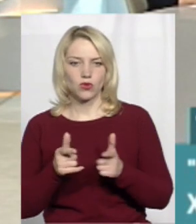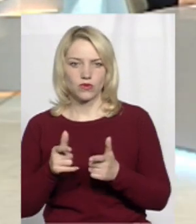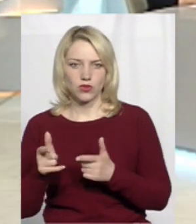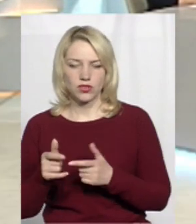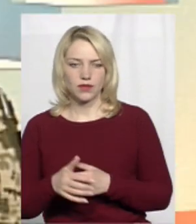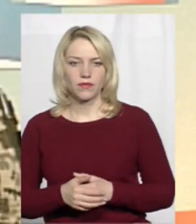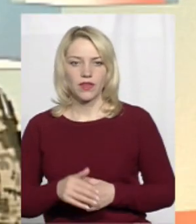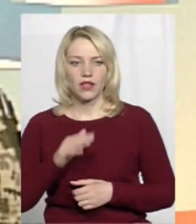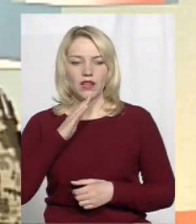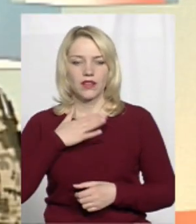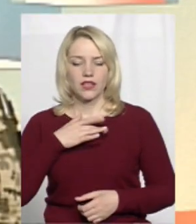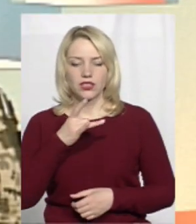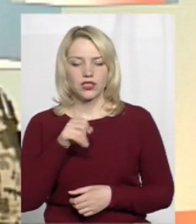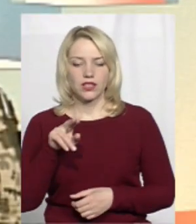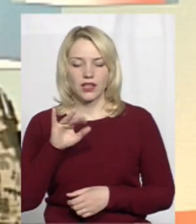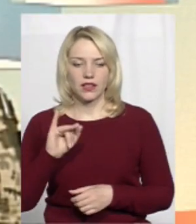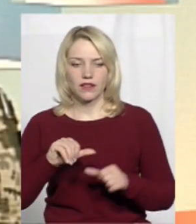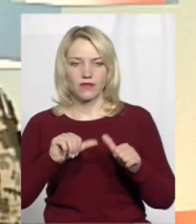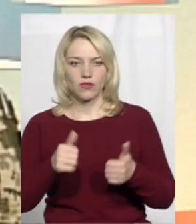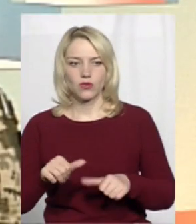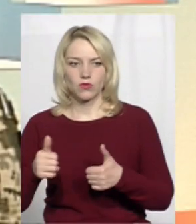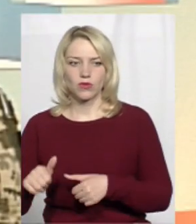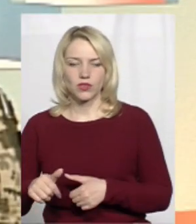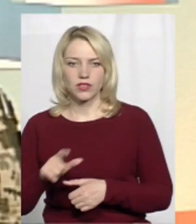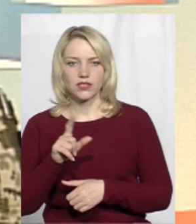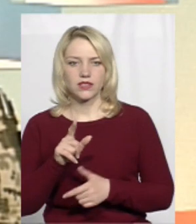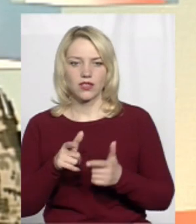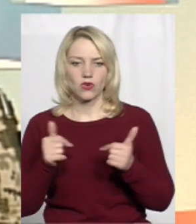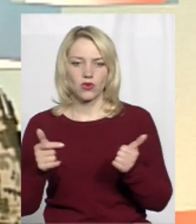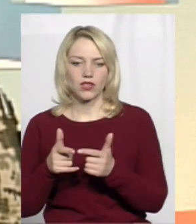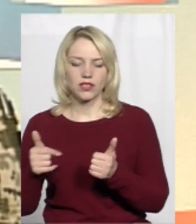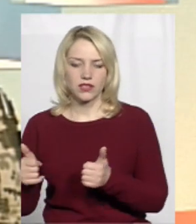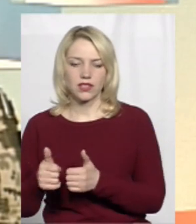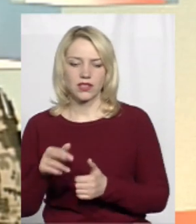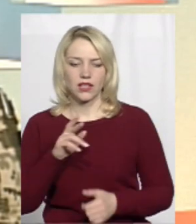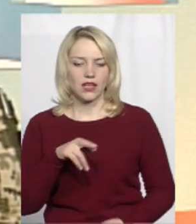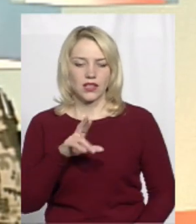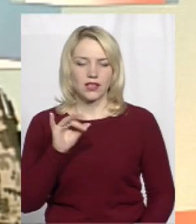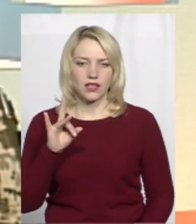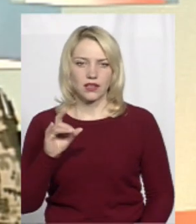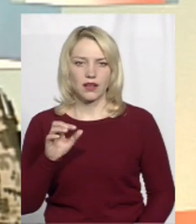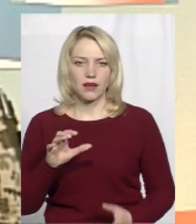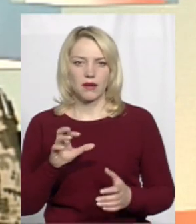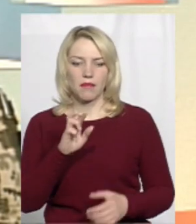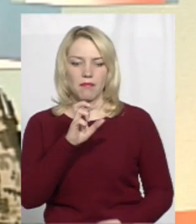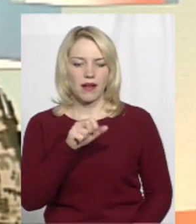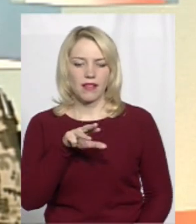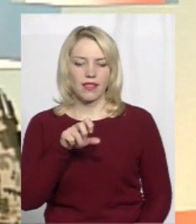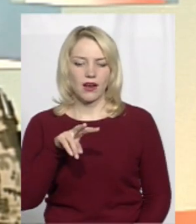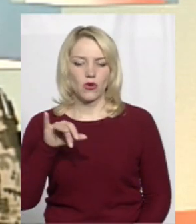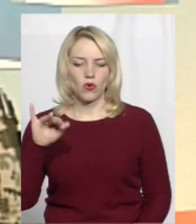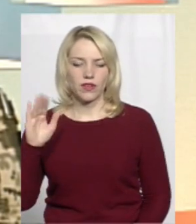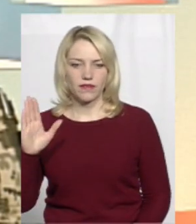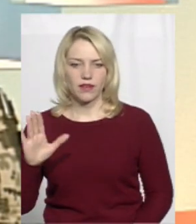Наші ради формуються з організаційних ядер батальйонів, відповідно бригади,